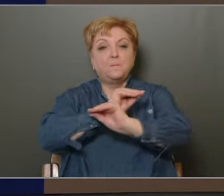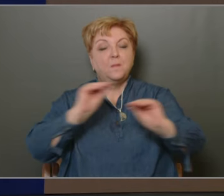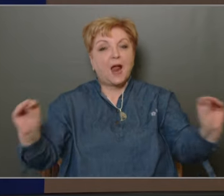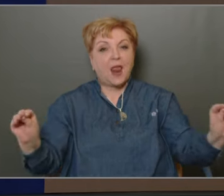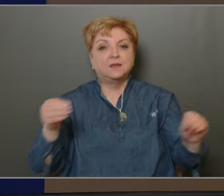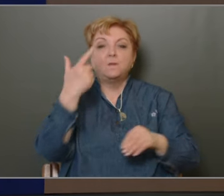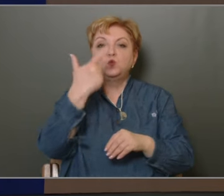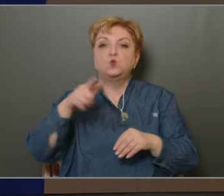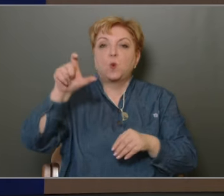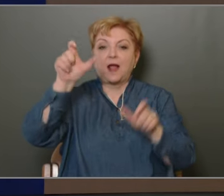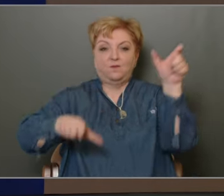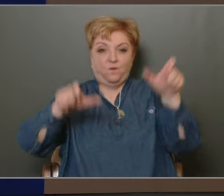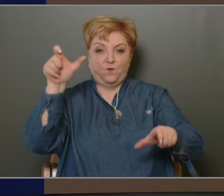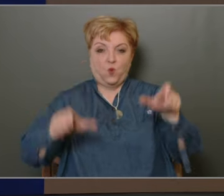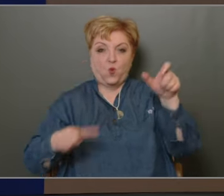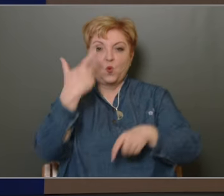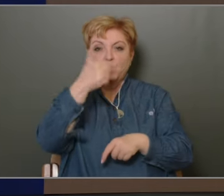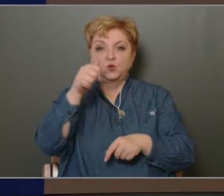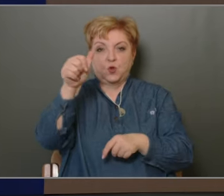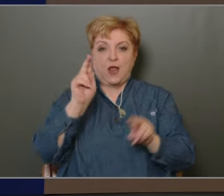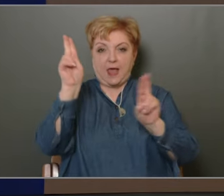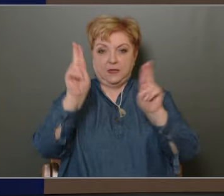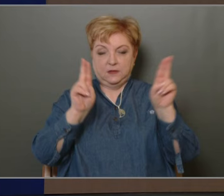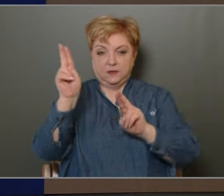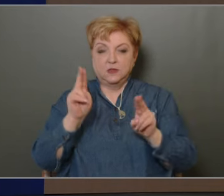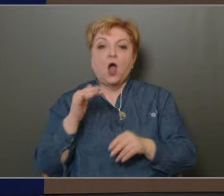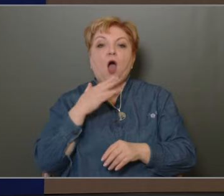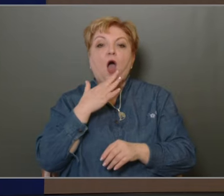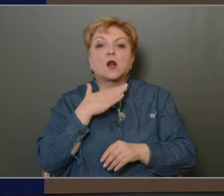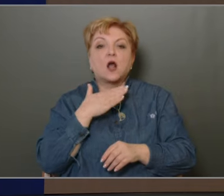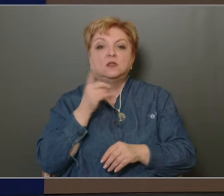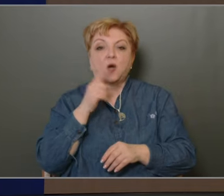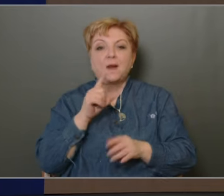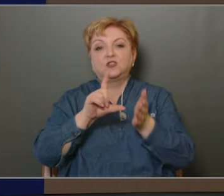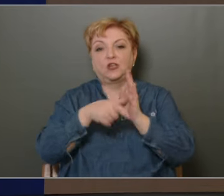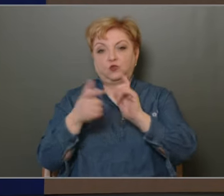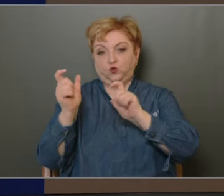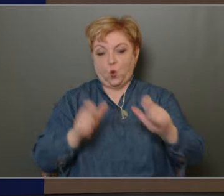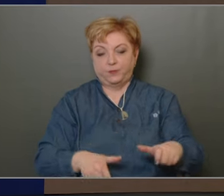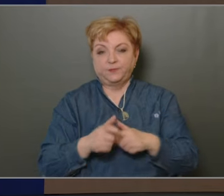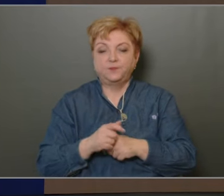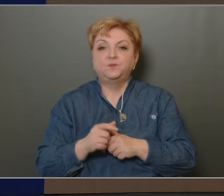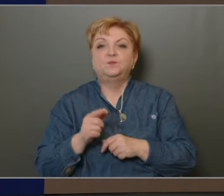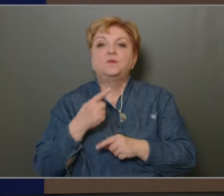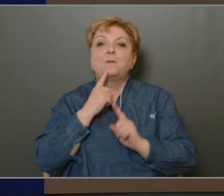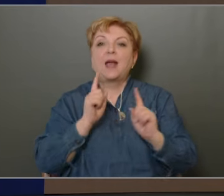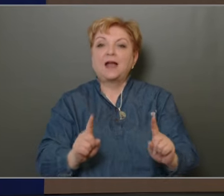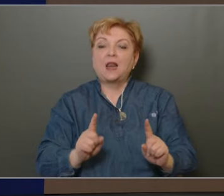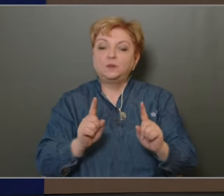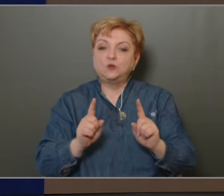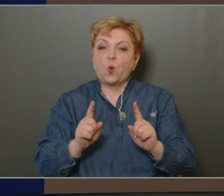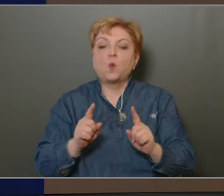hogy 22 fős létszámunkból 21-en vagyunk jelen, Harag Tamás jelezte, hogy később fog érkezni. Megállapítom, hogy a